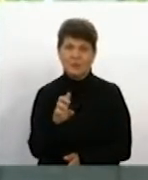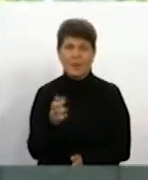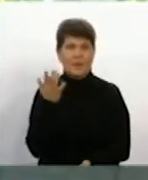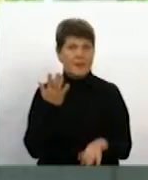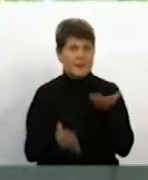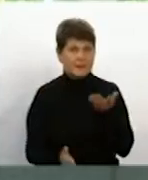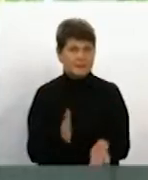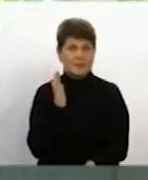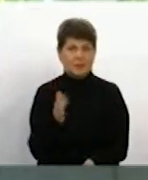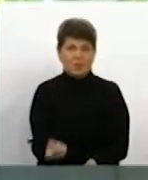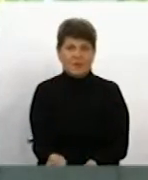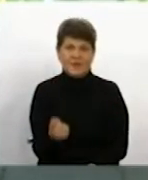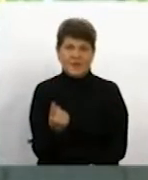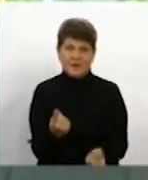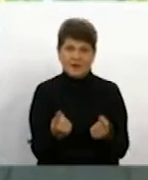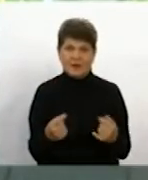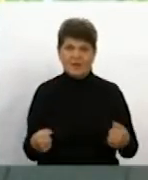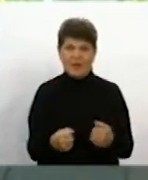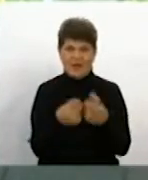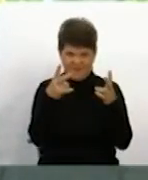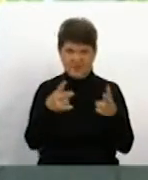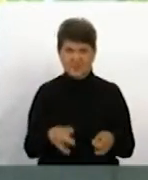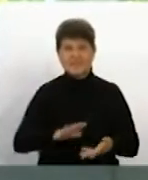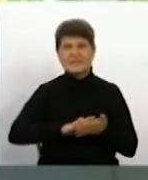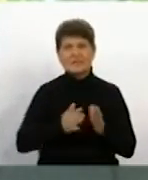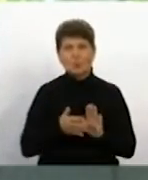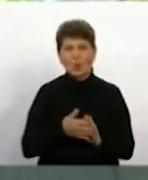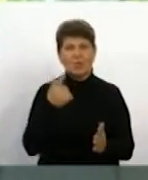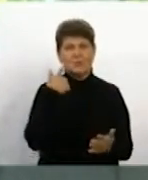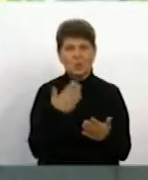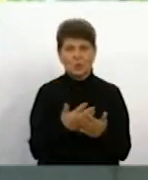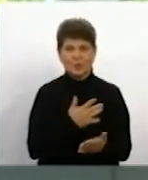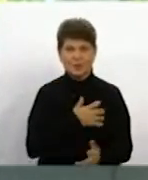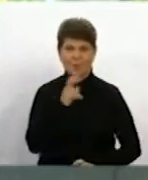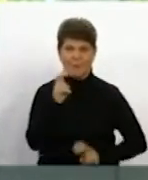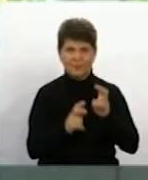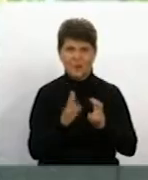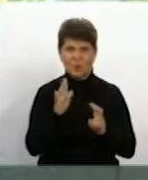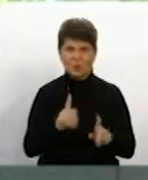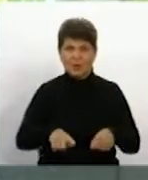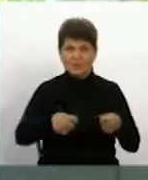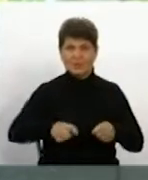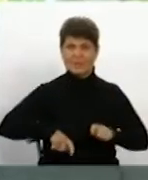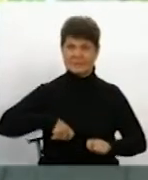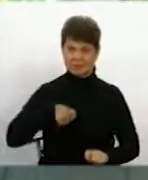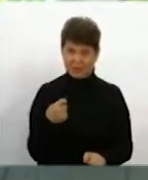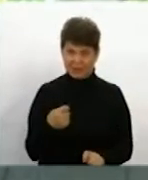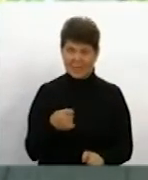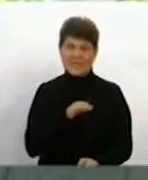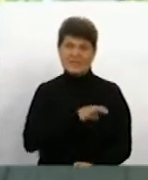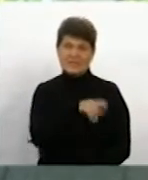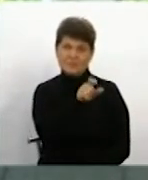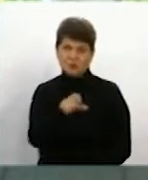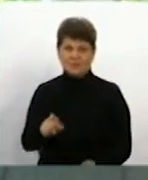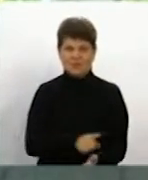разі, якщо будуть виникати аварійні ситуації, тобто нашому підприємству будуть нанесені збитки, споживачі